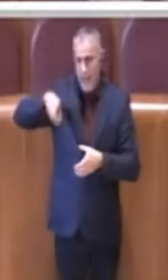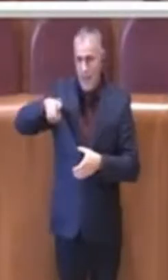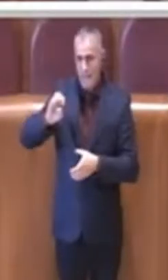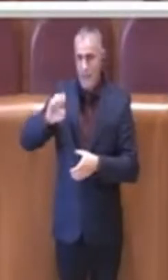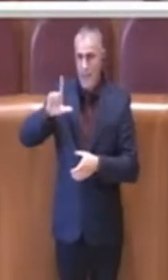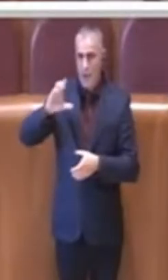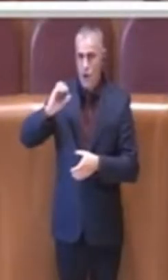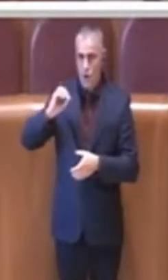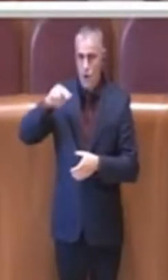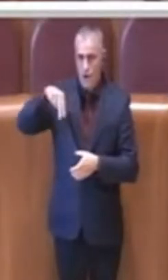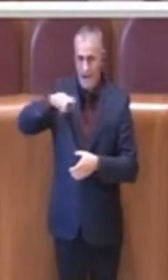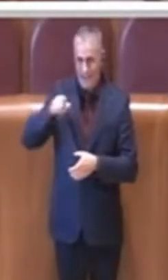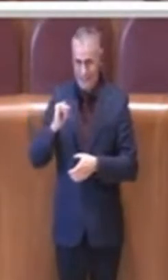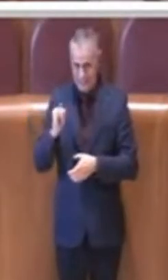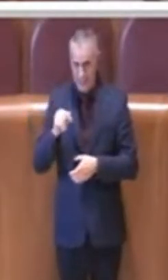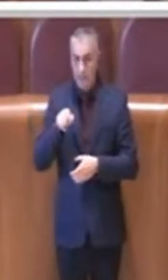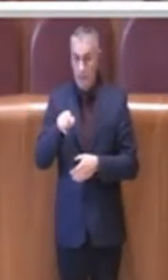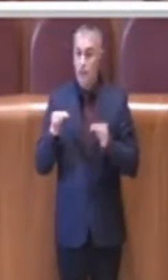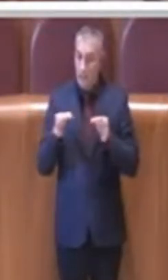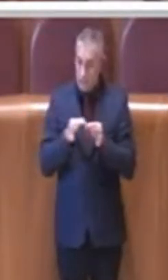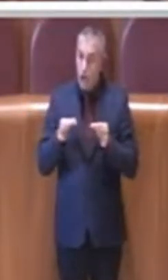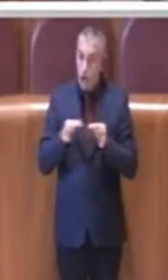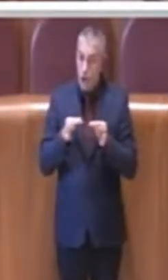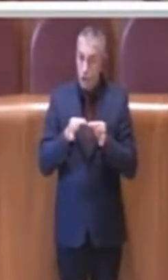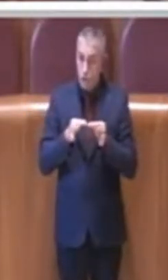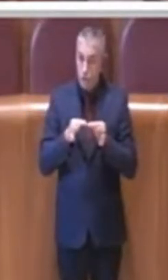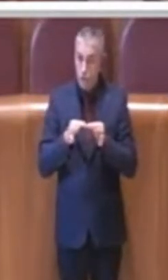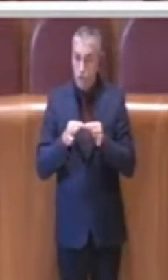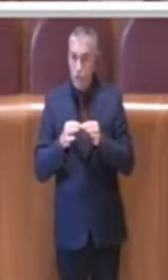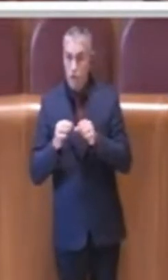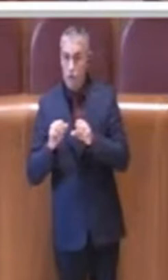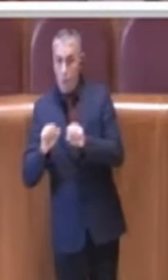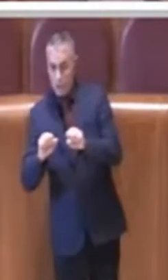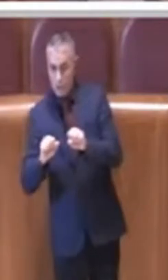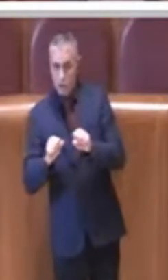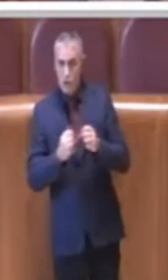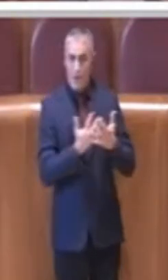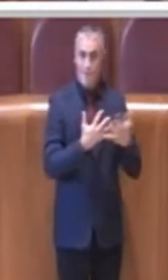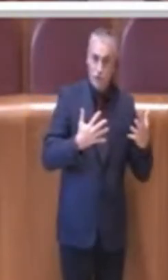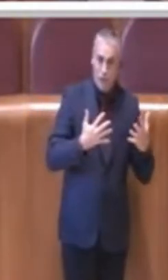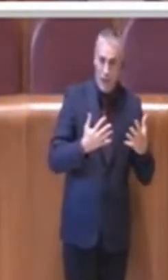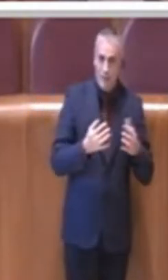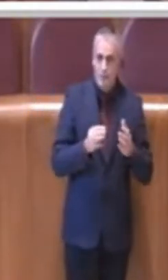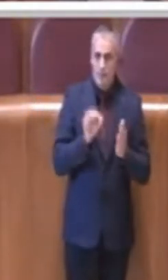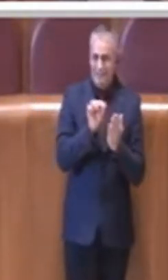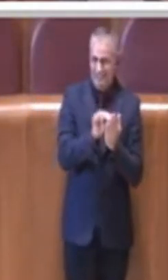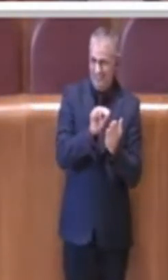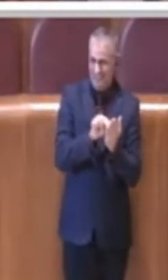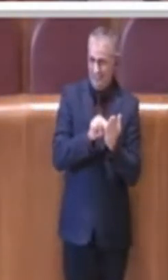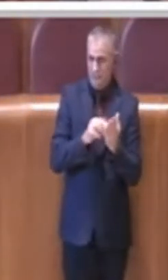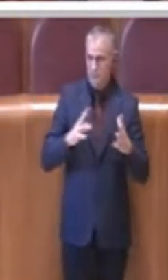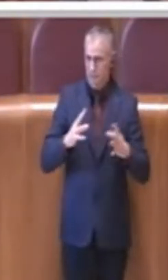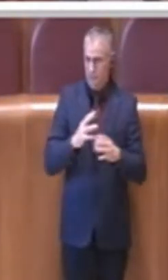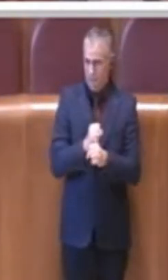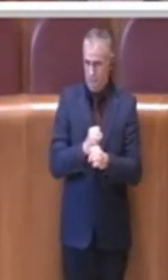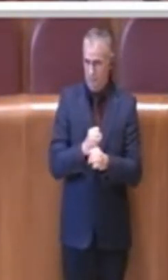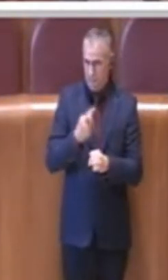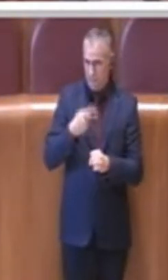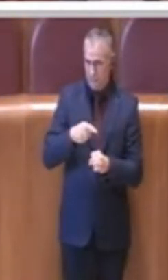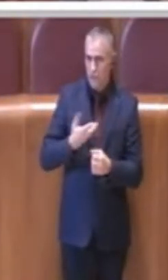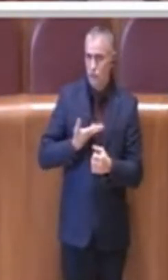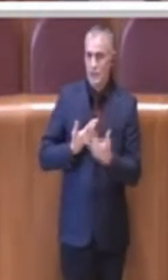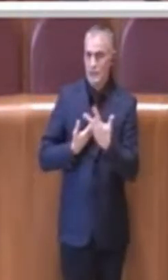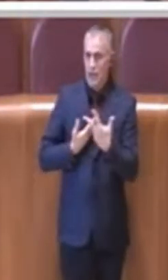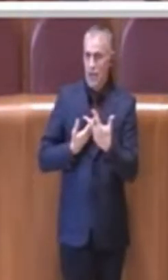comunque concordava ed esprimeva più o meno le stesse criticità e quindi queste sono state sintetizzate in tre